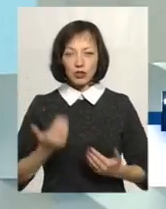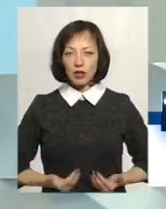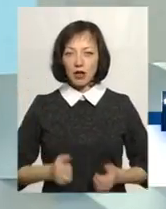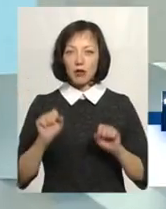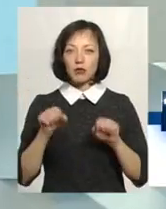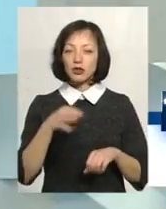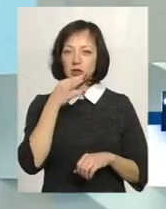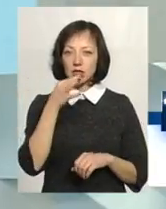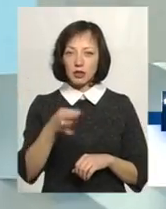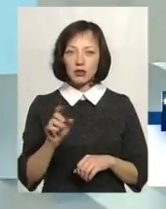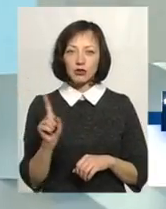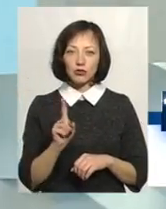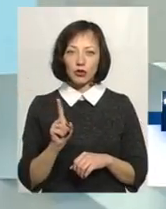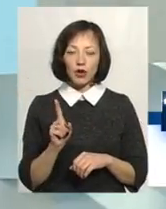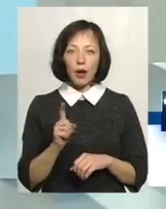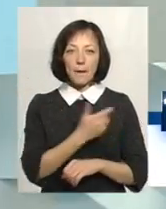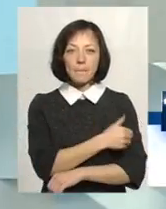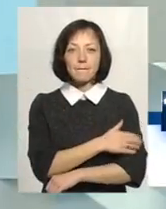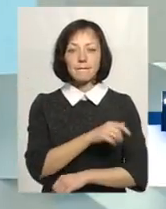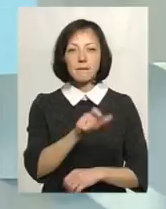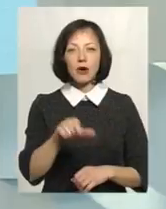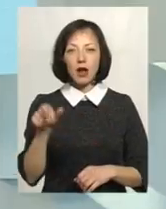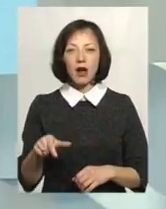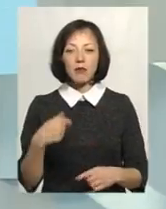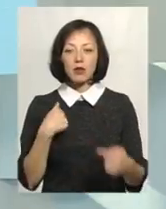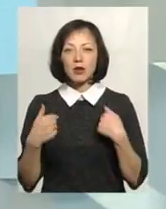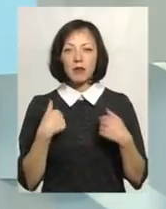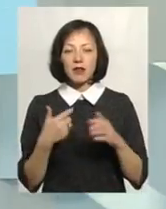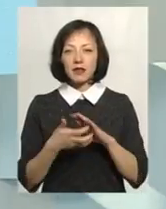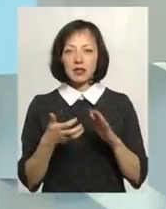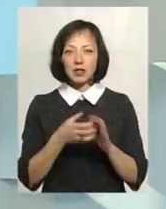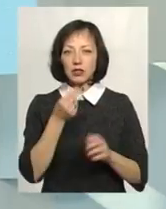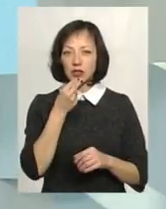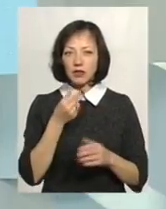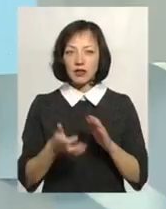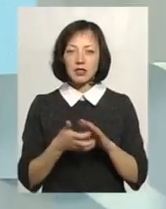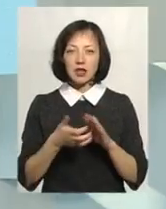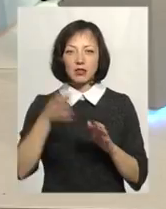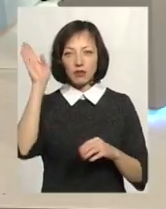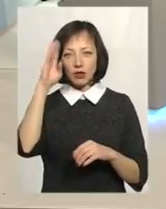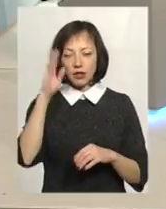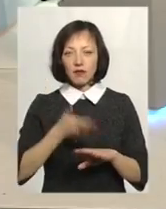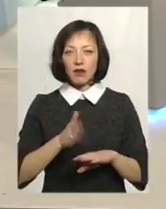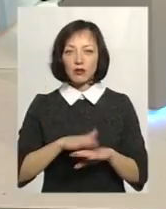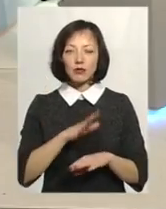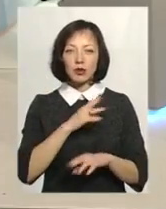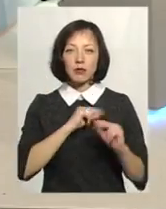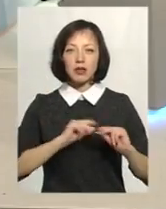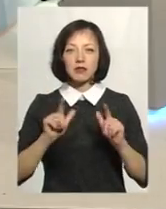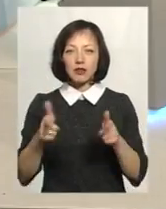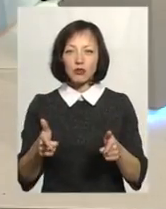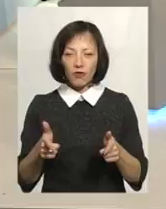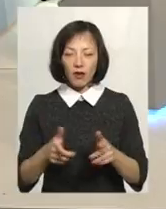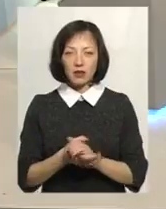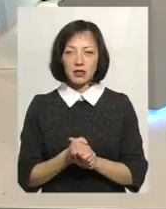можна відзначити, що поляки, вони потерпали від нестачі їжі, від нестачі води. Дуже важко було працелаштуватися на